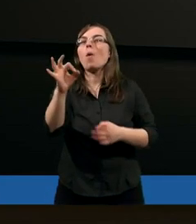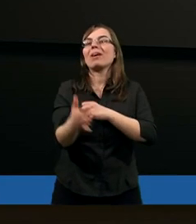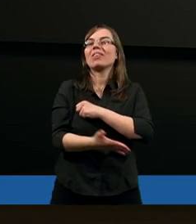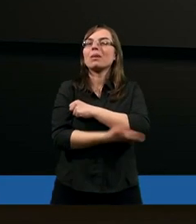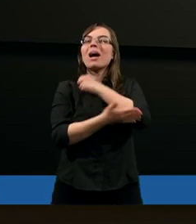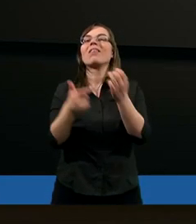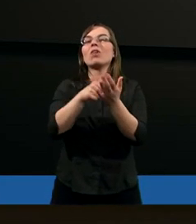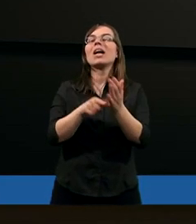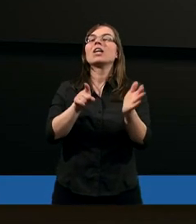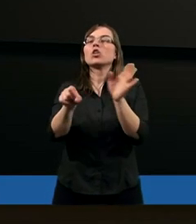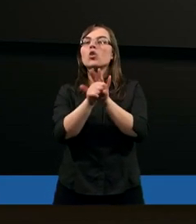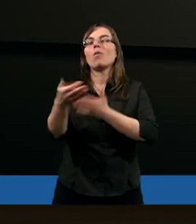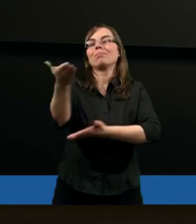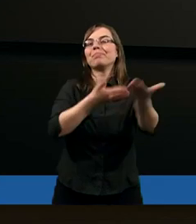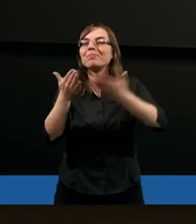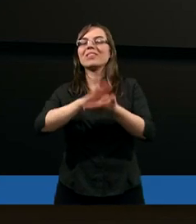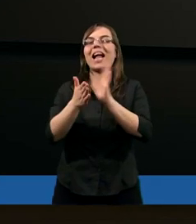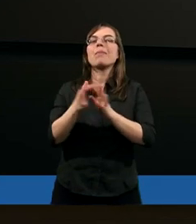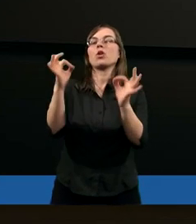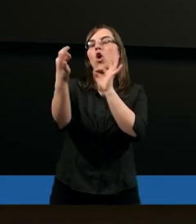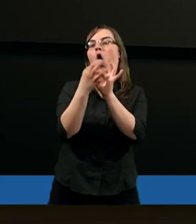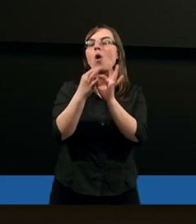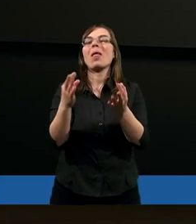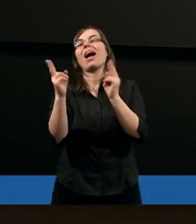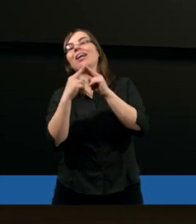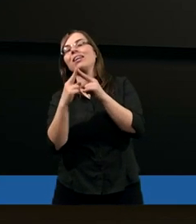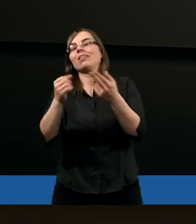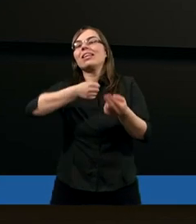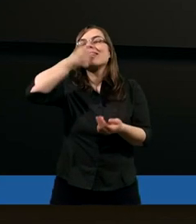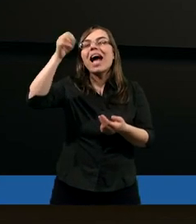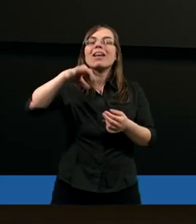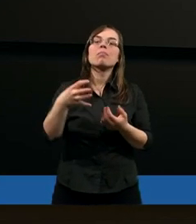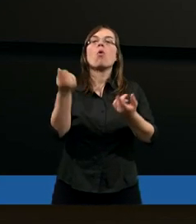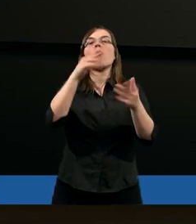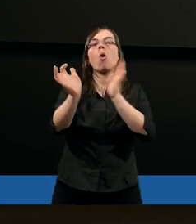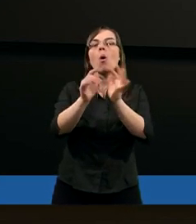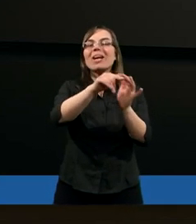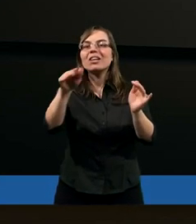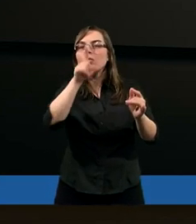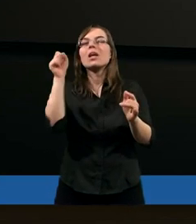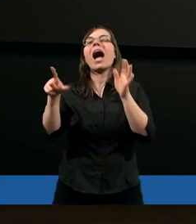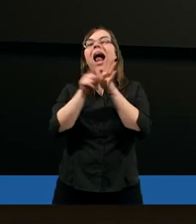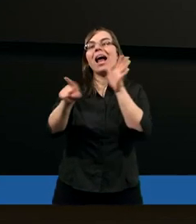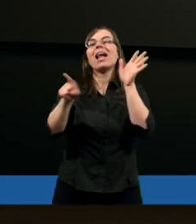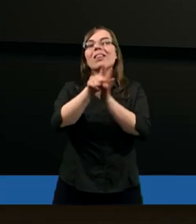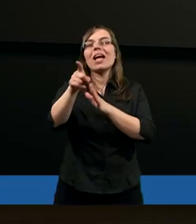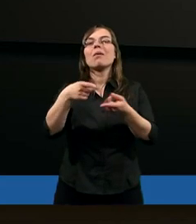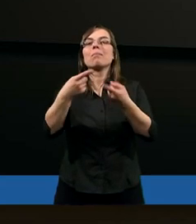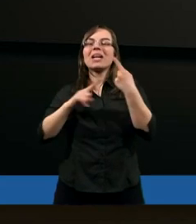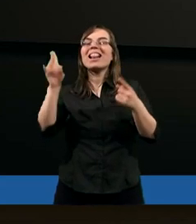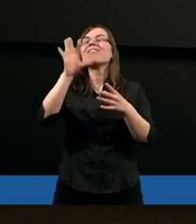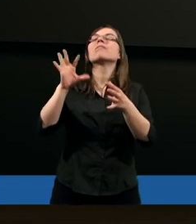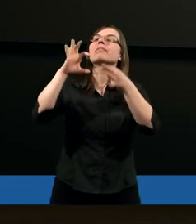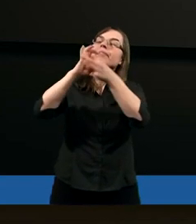wsparciem właśnie we wzajemnych relacjach ze starszymi, z podopiecznymi, ale przede wszystkim z